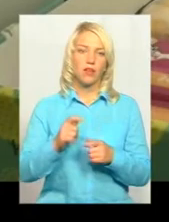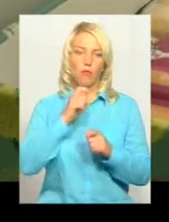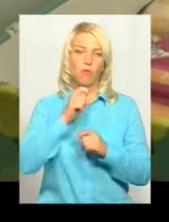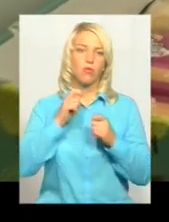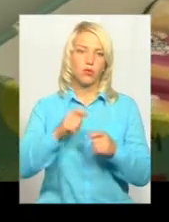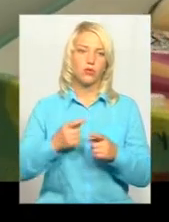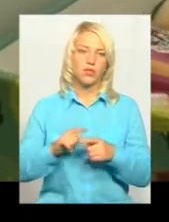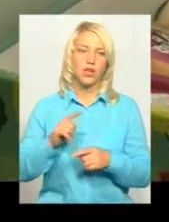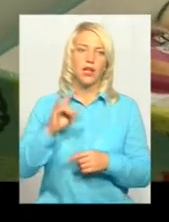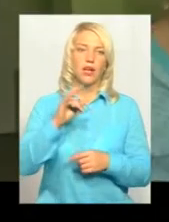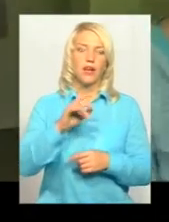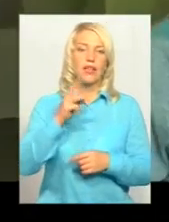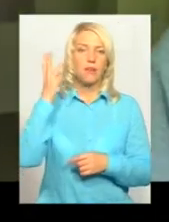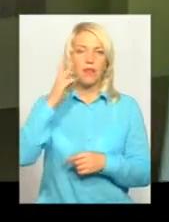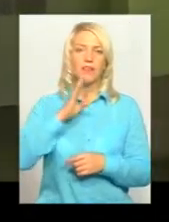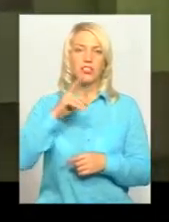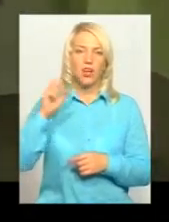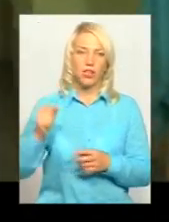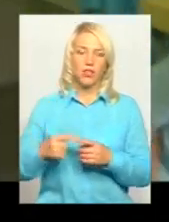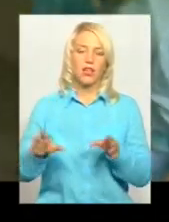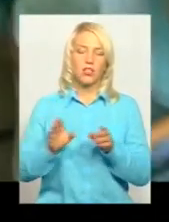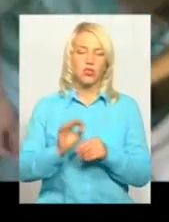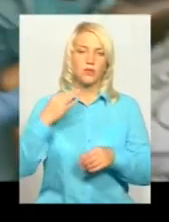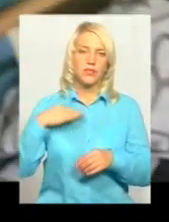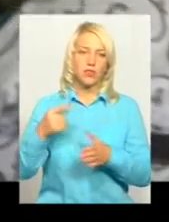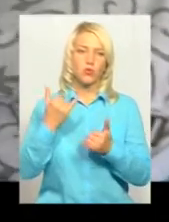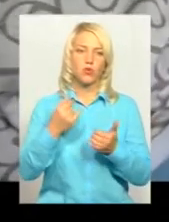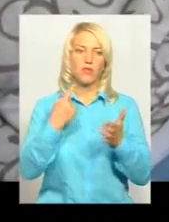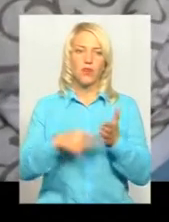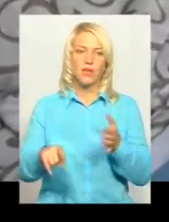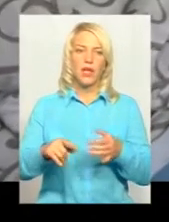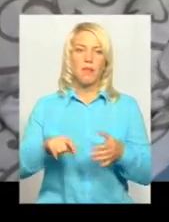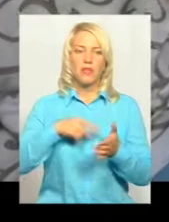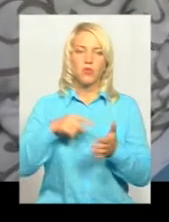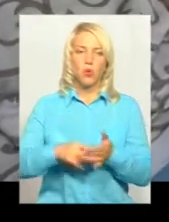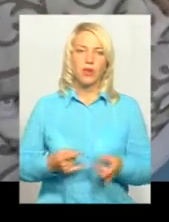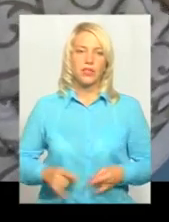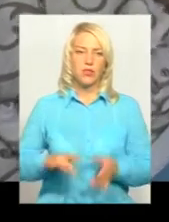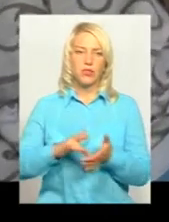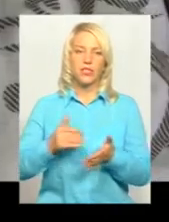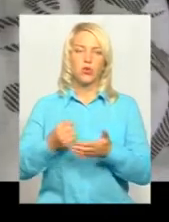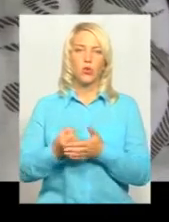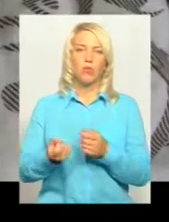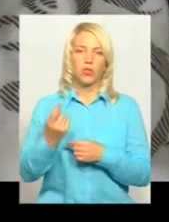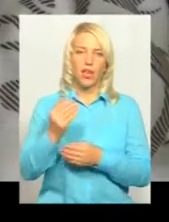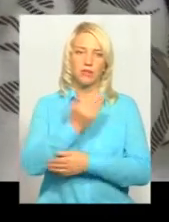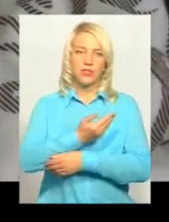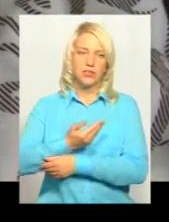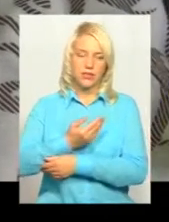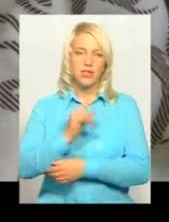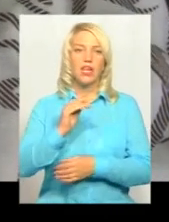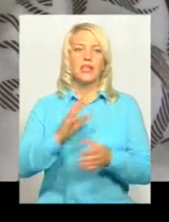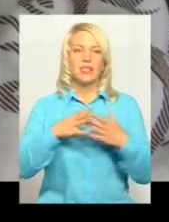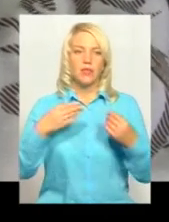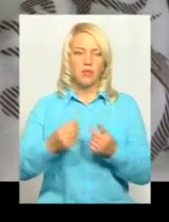Хмельничанка Вікторія Пунтик разом із сином Нікітою сьогодні виписується з міського перинатального центру. До появи малюка родина готувалася завчасно.